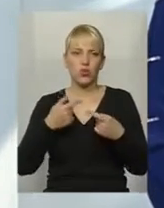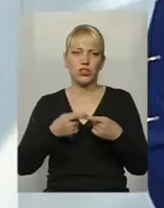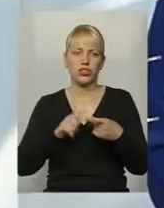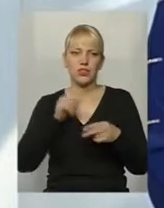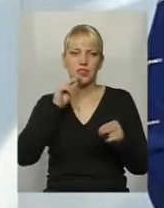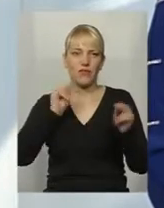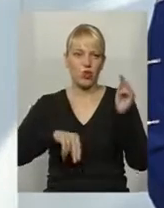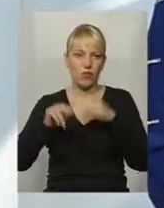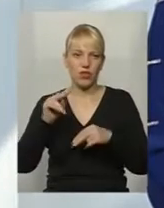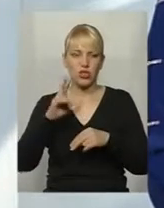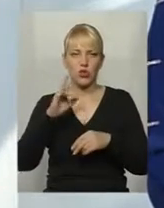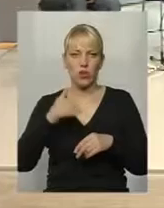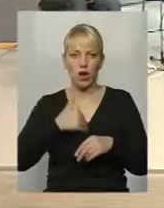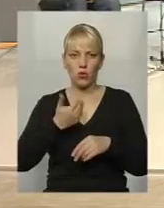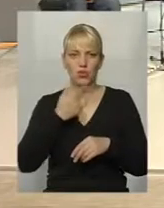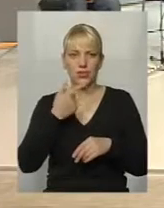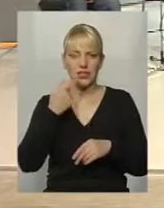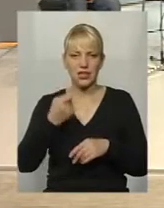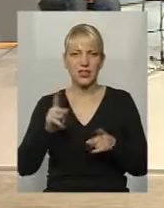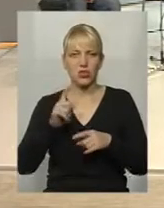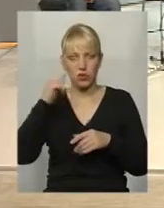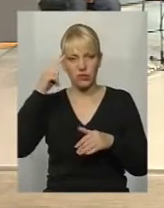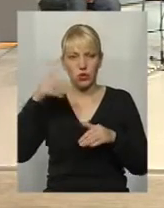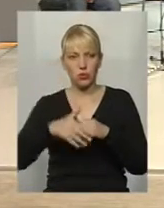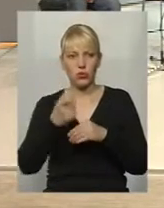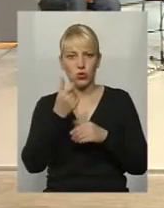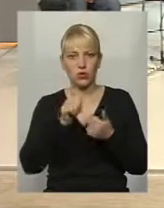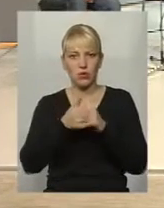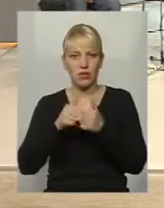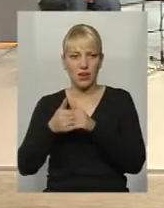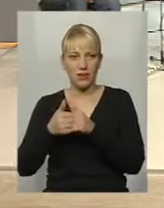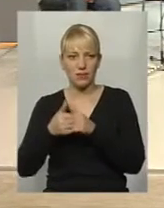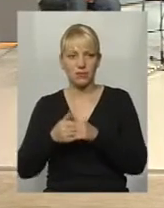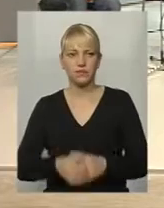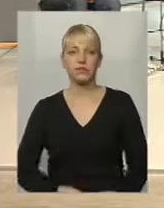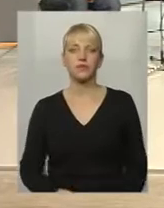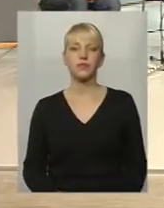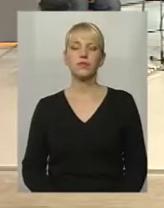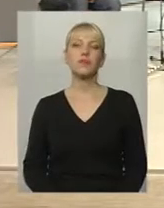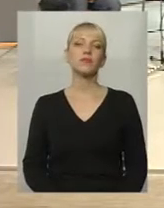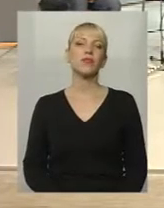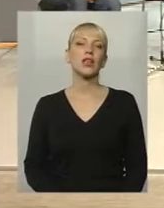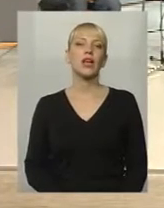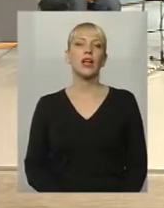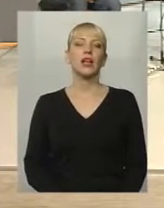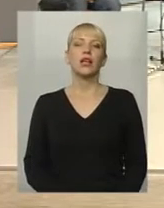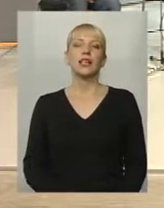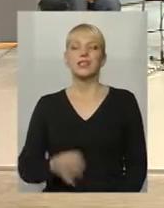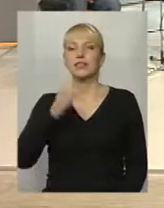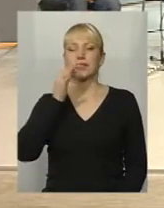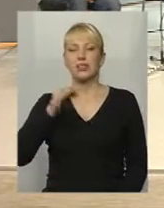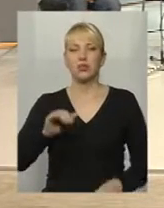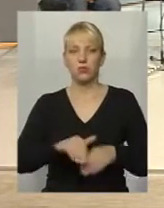звинувачень. Зокрема, я хочу сказати, що, напевно, свідомість по трішечки міняється. Скажіть, будь ласка, а от